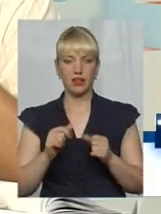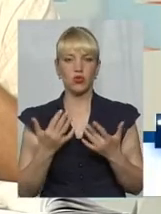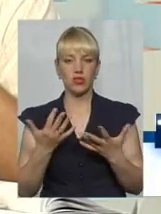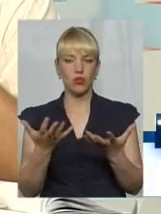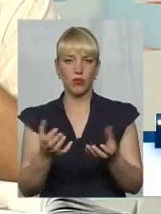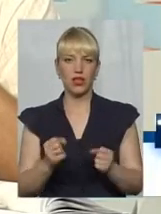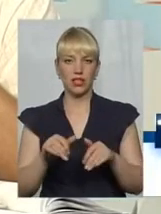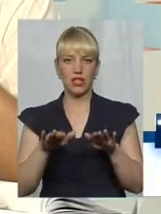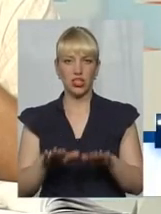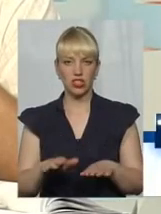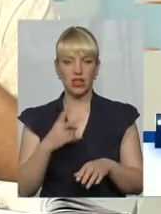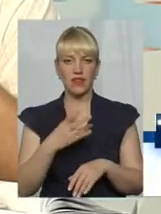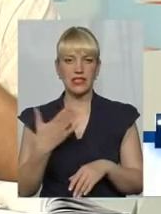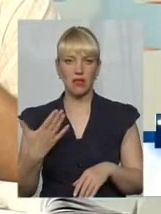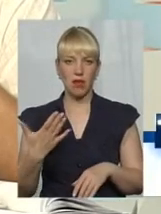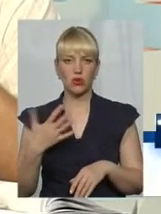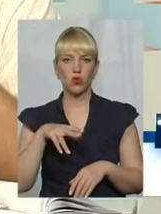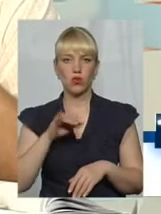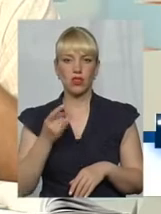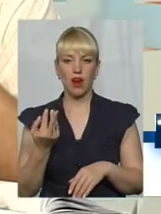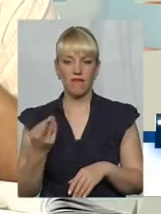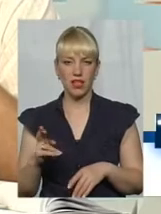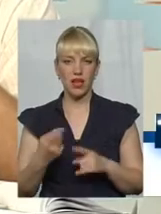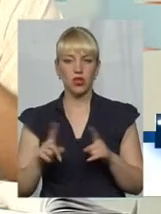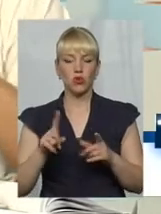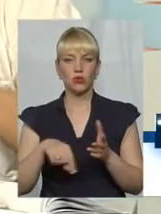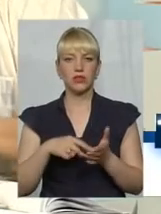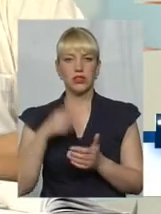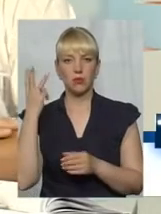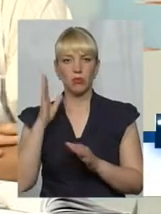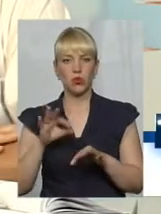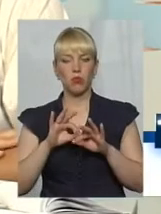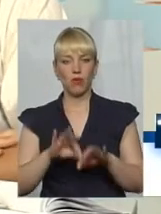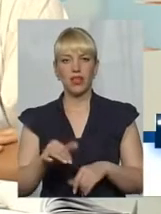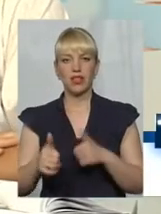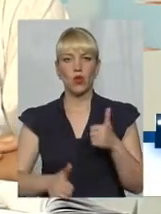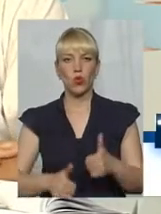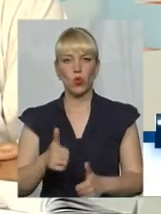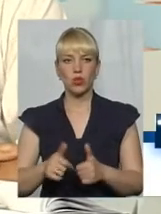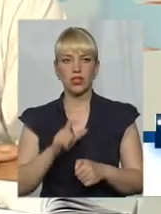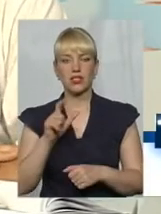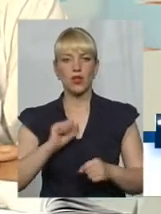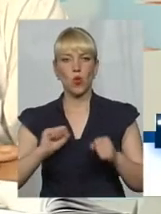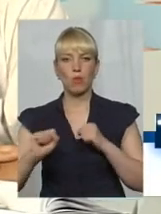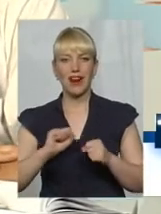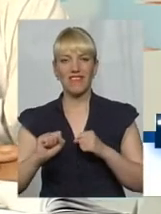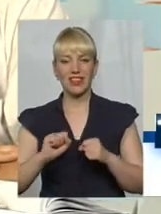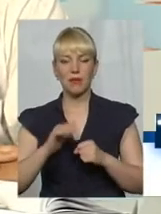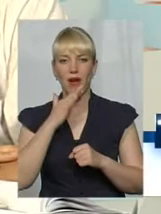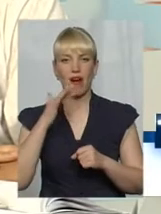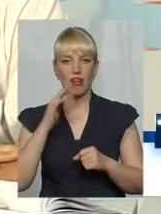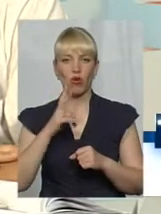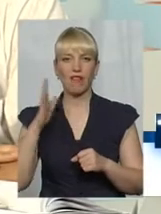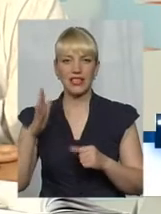рішення 25 травня про те, що в місті Хмельницькому буде проведений конкурс з управителя багатоквартирним